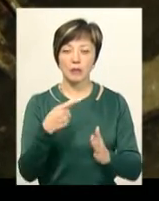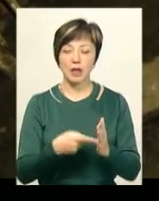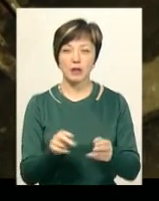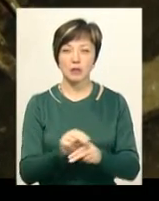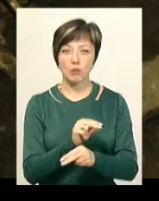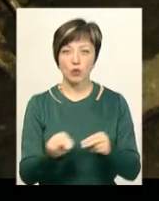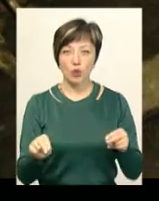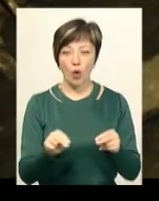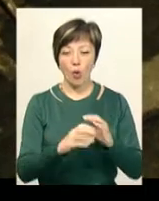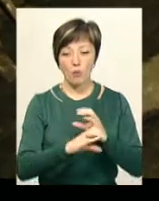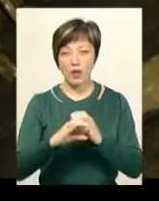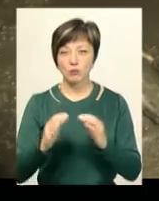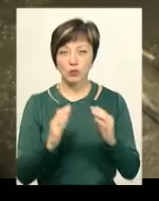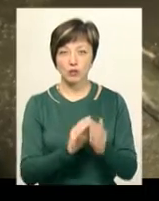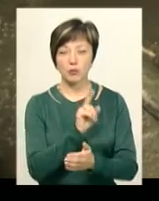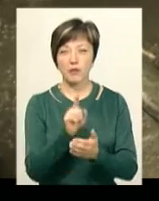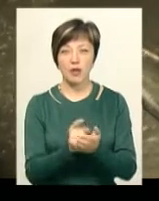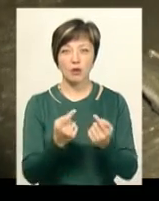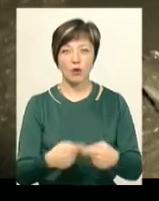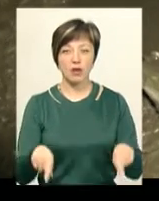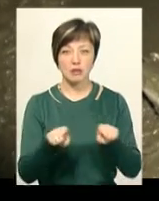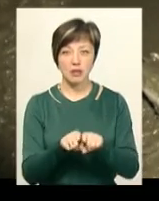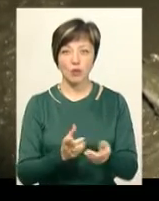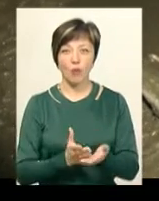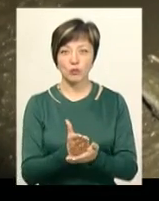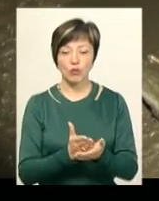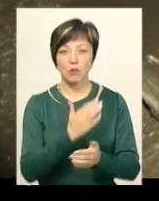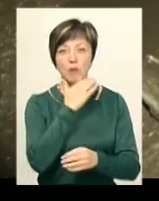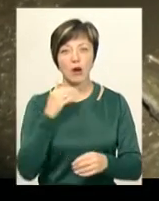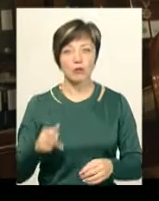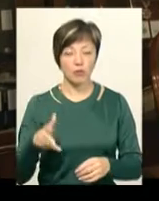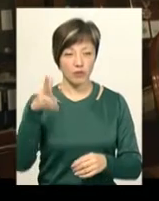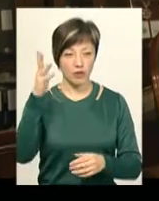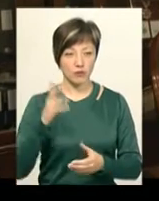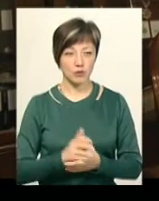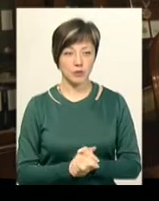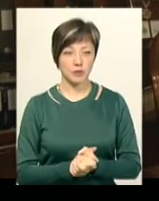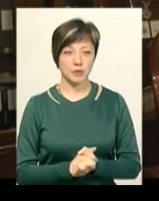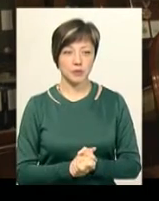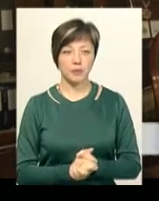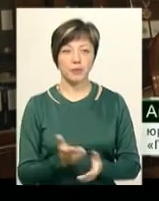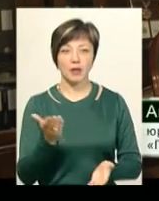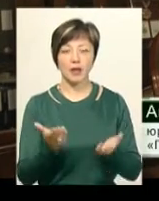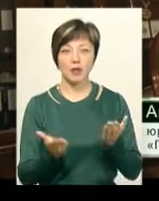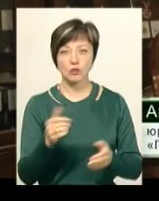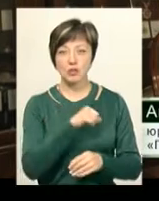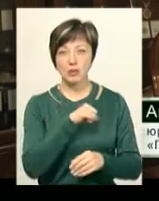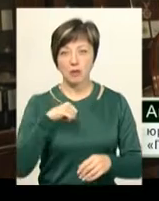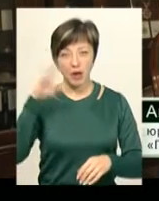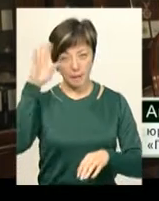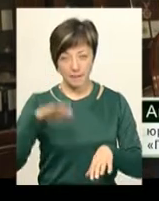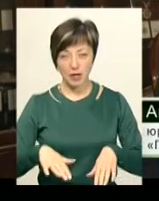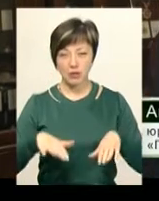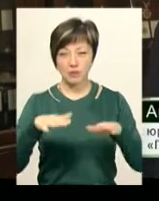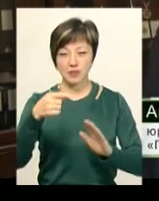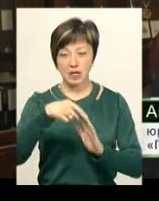ремонту комунікацій будинку зобов'язана організація, яка обслуговує багатоповерхівку. Якщо ж вона підтоплена, здійснюється всередині будинку,